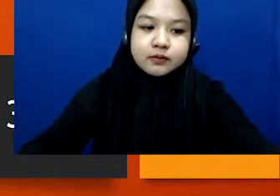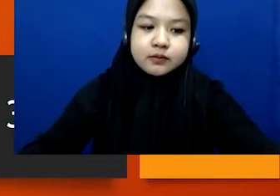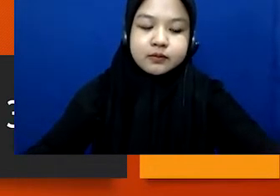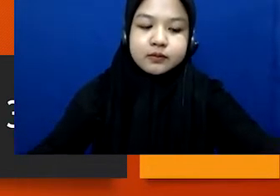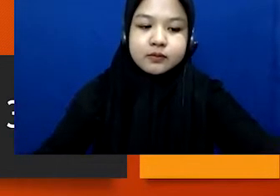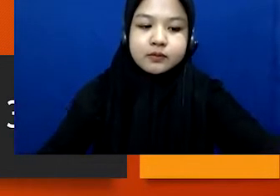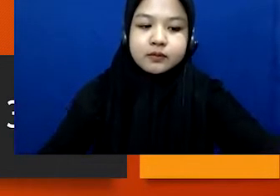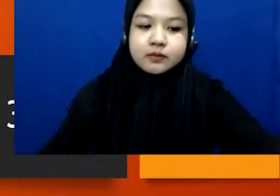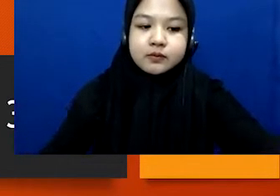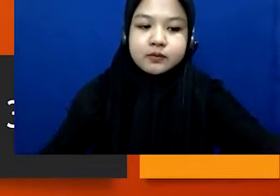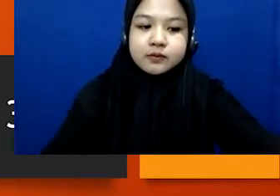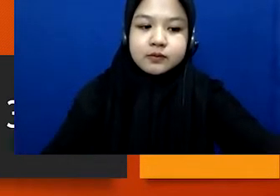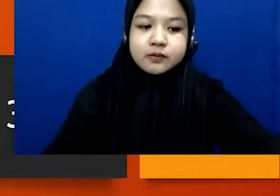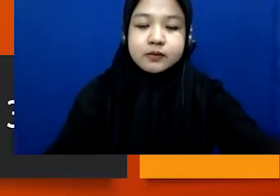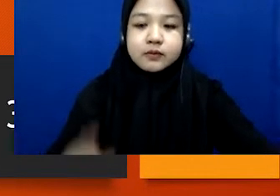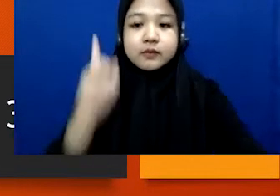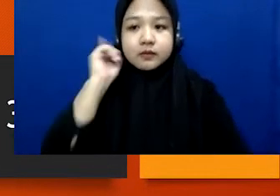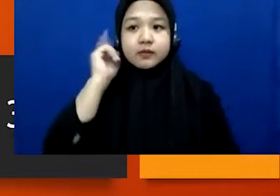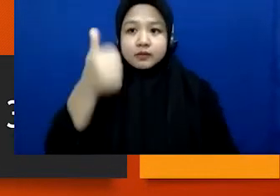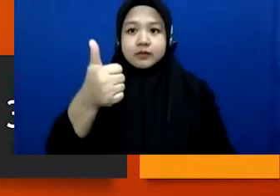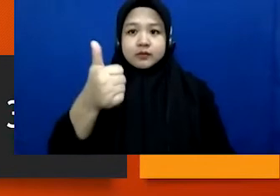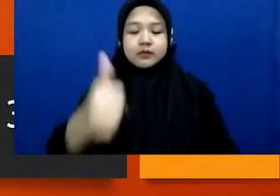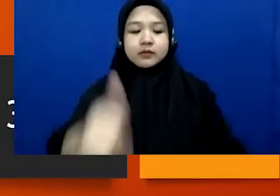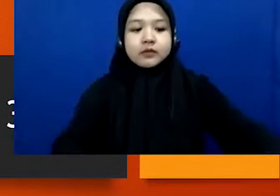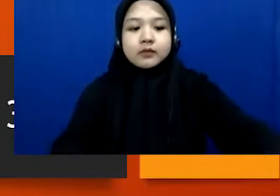Halo, apakah kedengeran ya, teman-teman? Maaf.